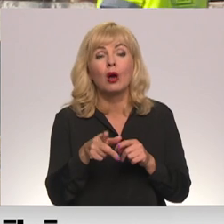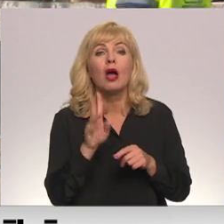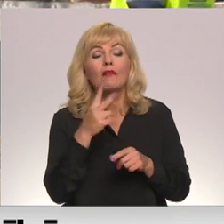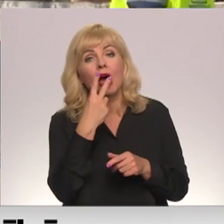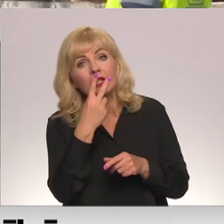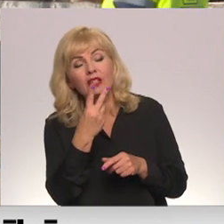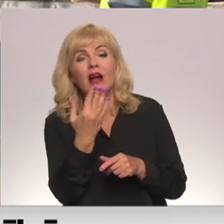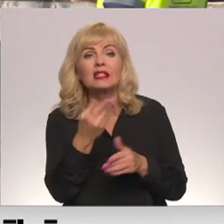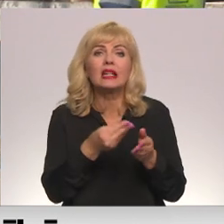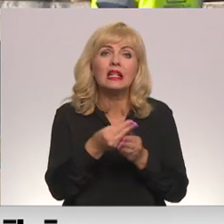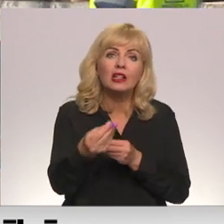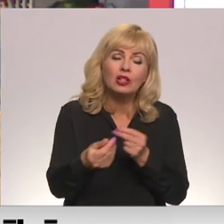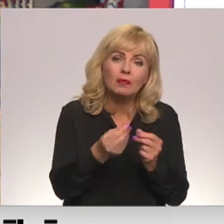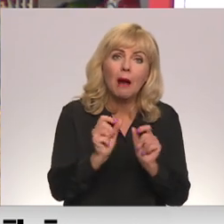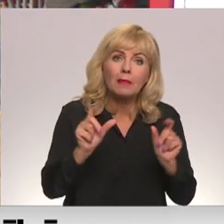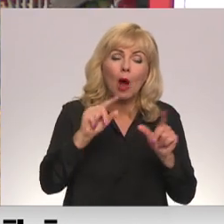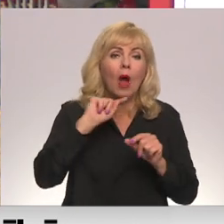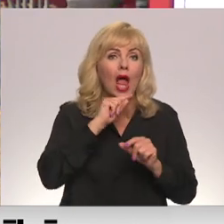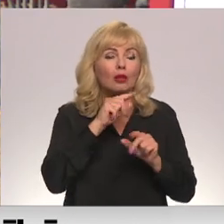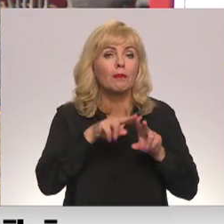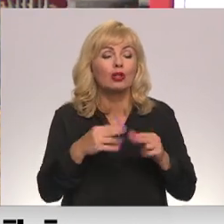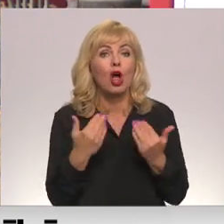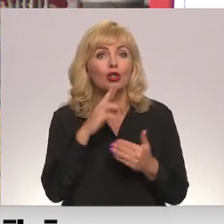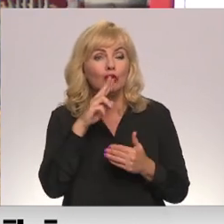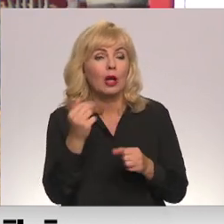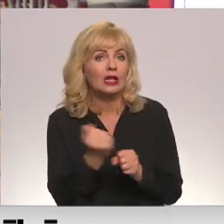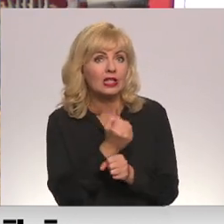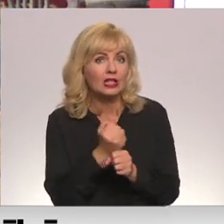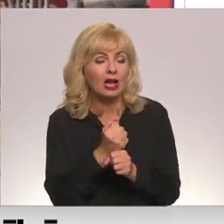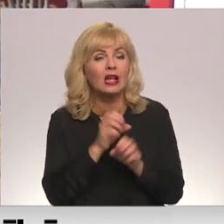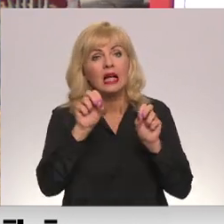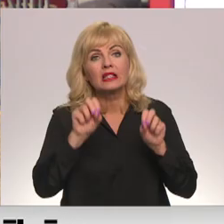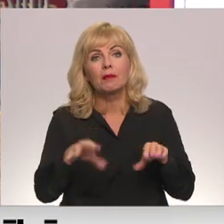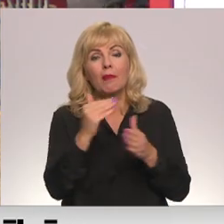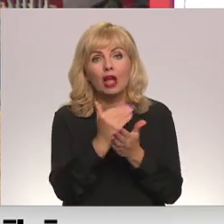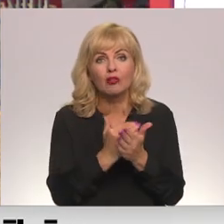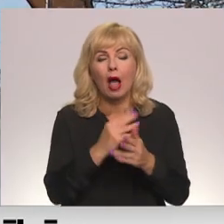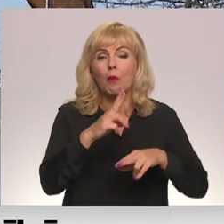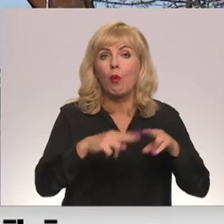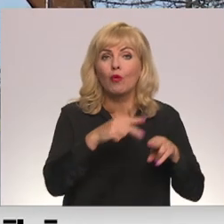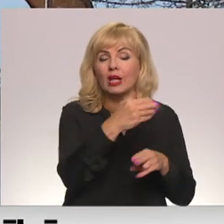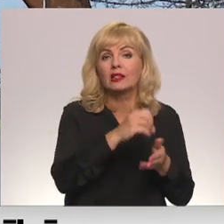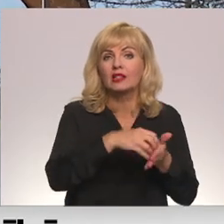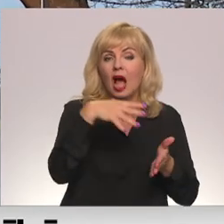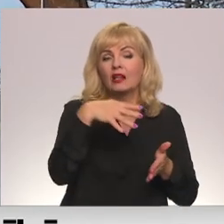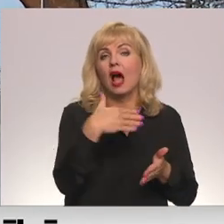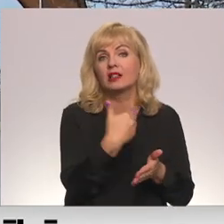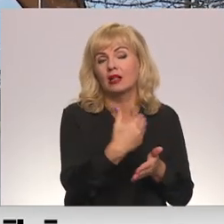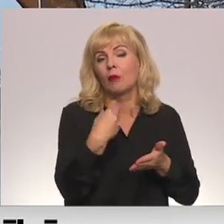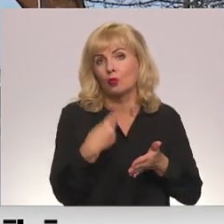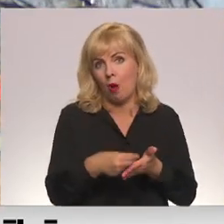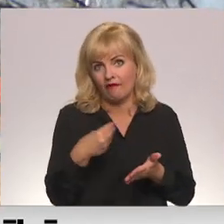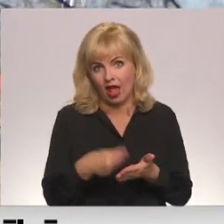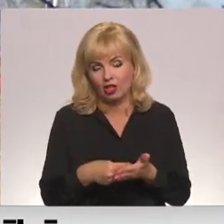izvērtēt izmaksu pieaugumu, ekonomikas ministri jau šondēļ soli strādāt vadlīnijas būniecības sadārdzinājumu novērtēšanai. Madar